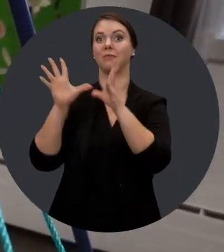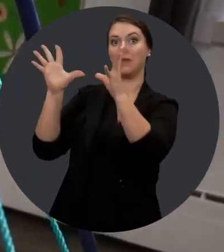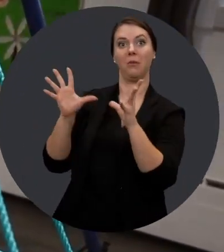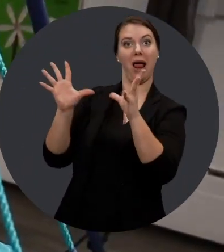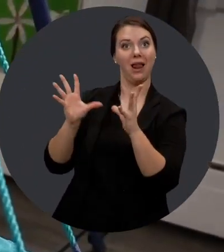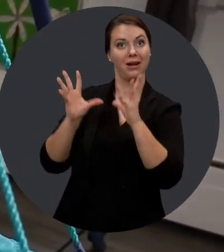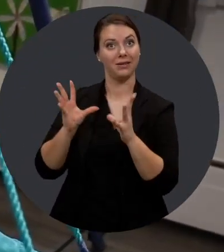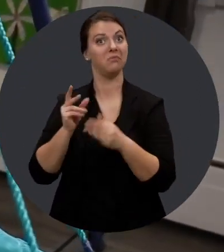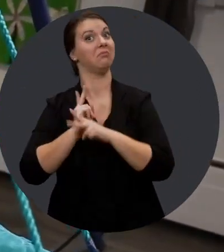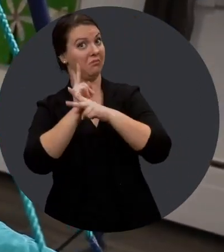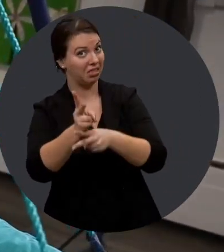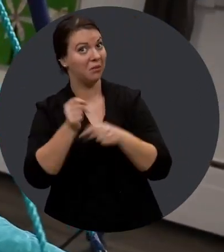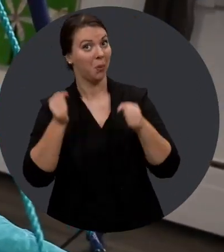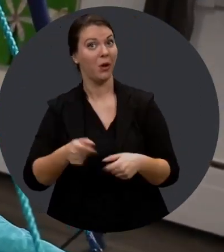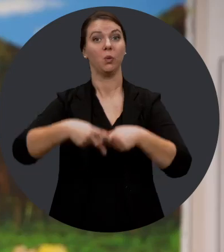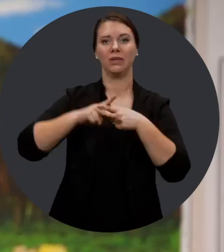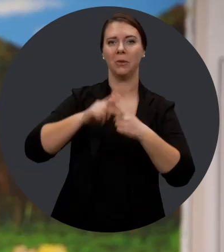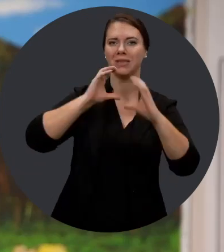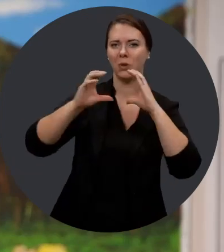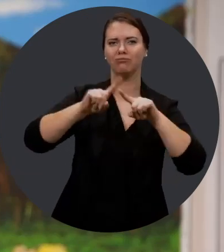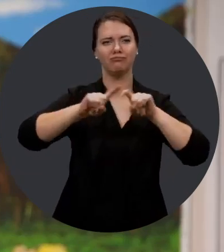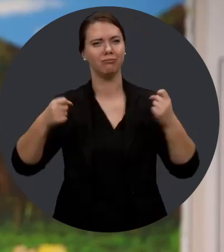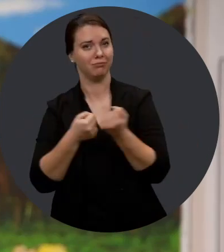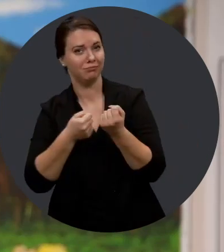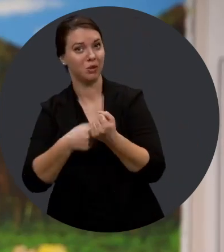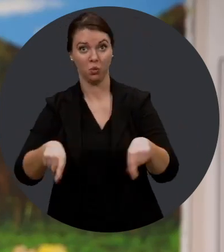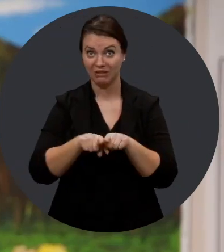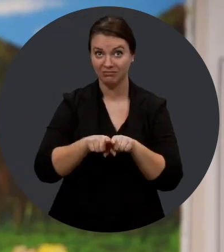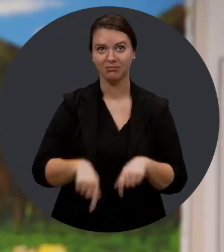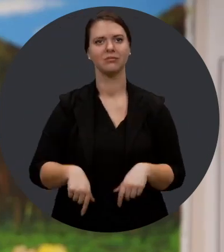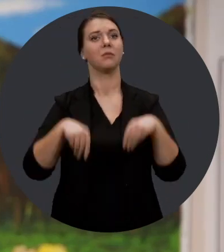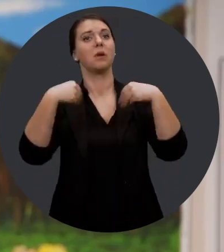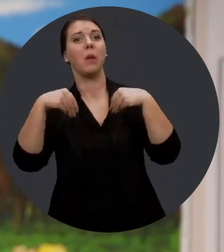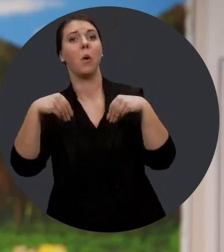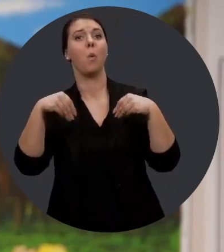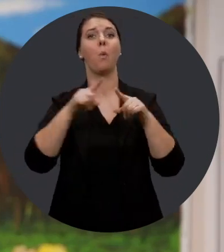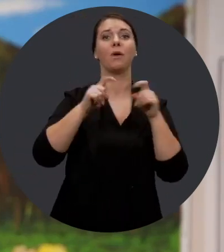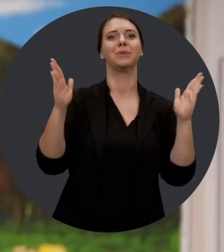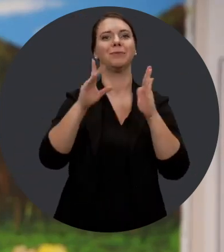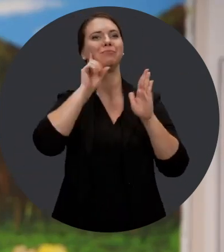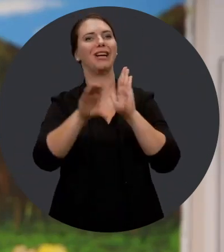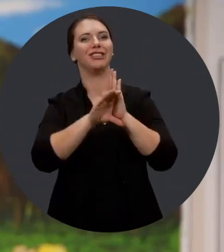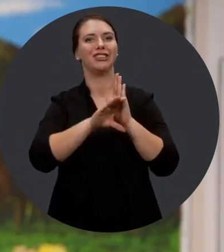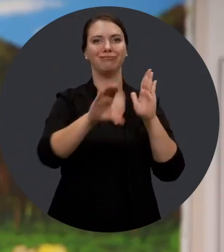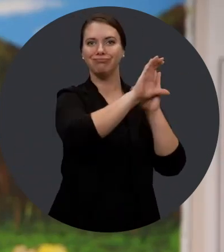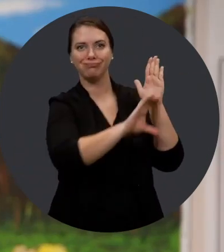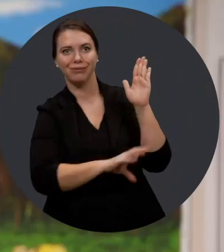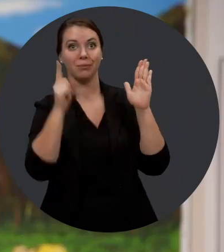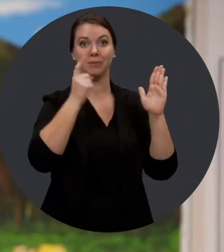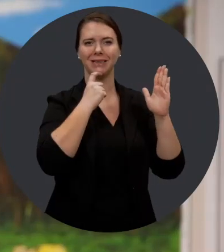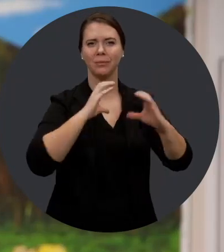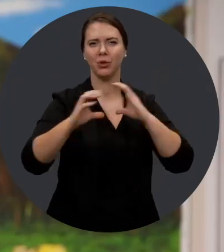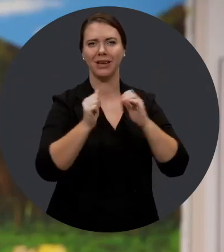On a eu des ballons de Kinball qui nous ont été prêtés. Des outils de communication aussi, des cartons avec des petits pictogrammes, pour